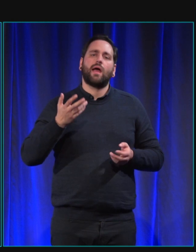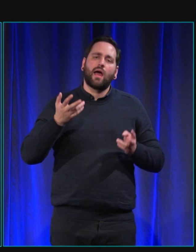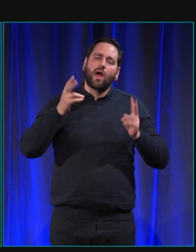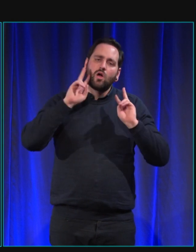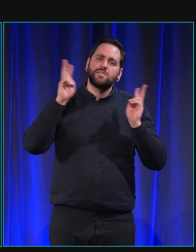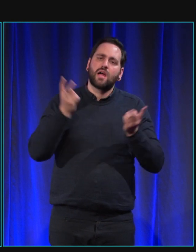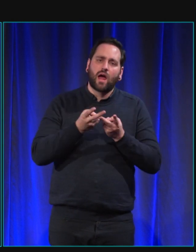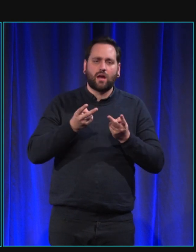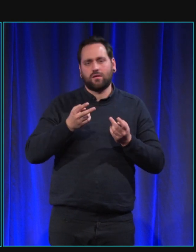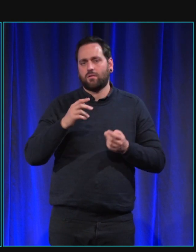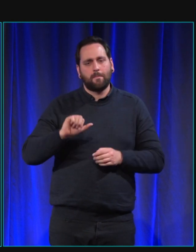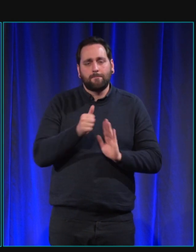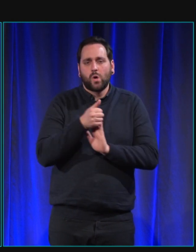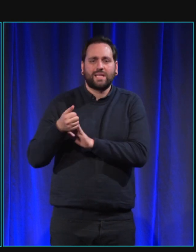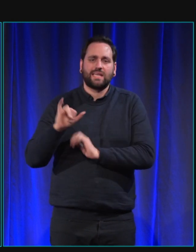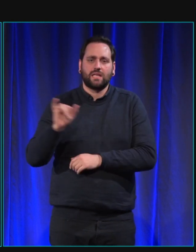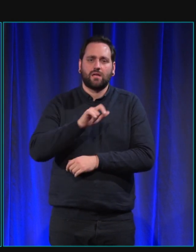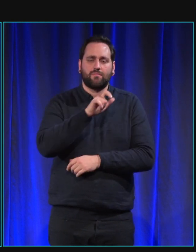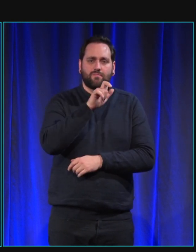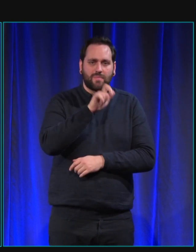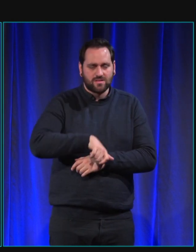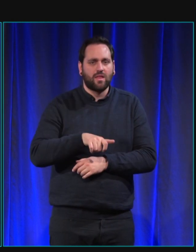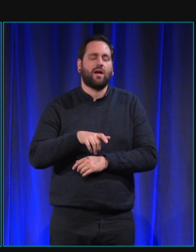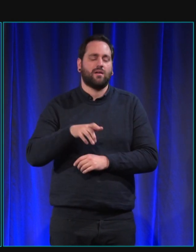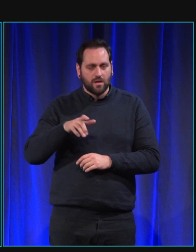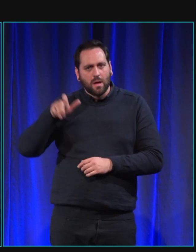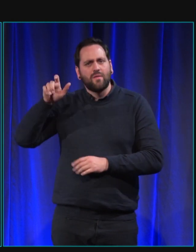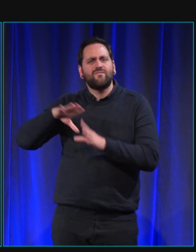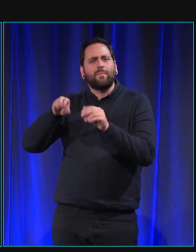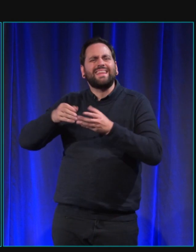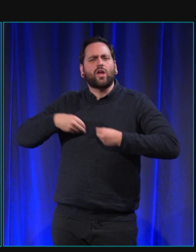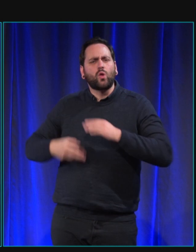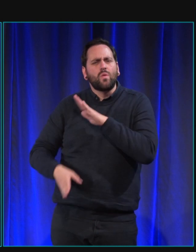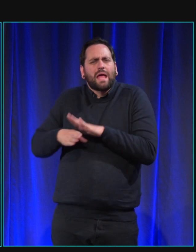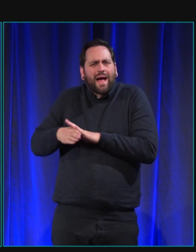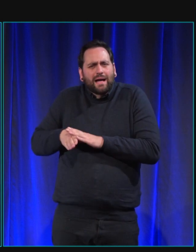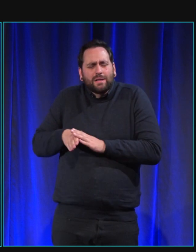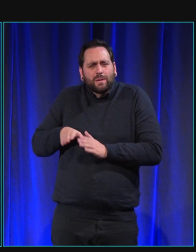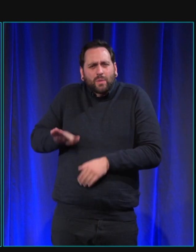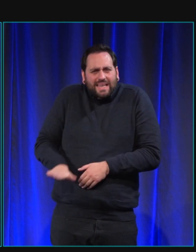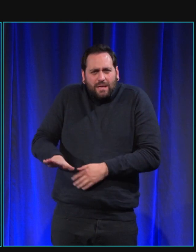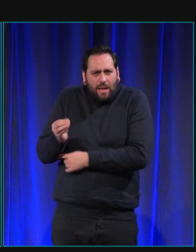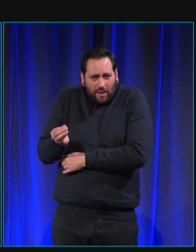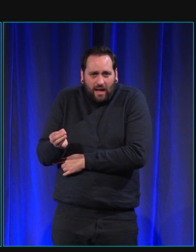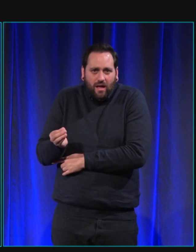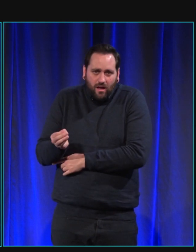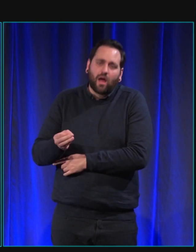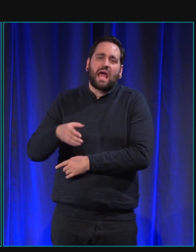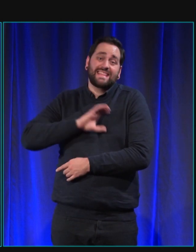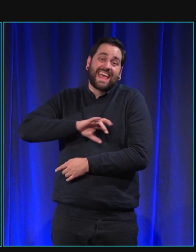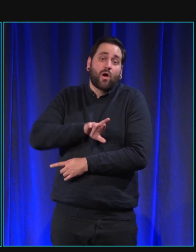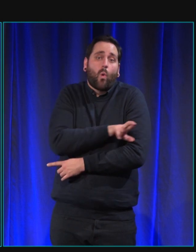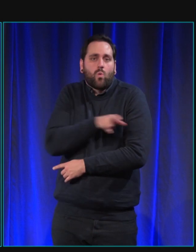le prendre à la retraite donc il revient aux sources avec sa famille d'accueil de début. Donc en parlant des familles d